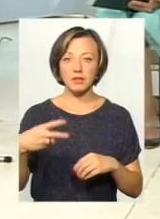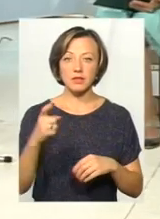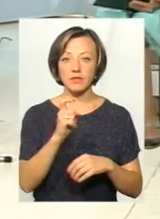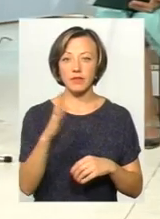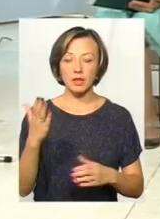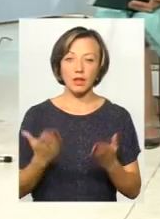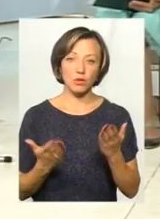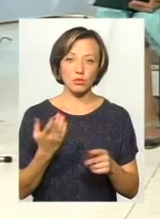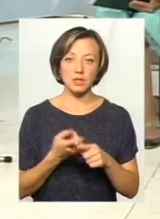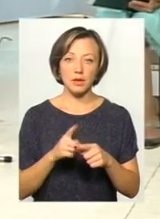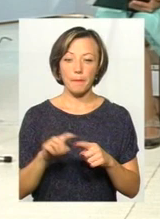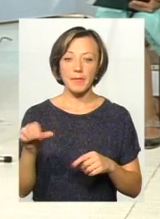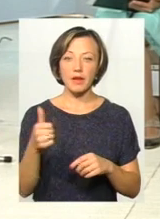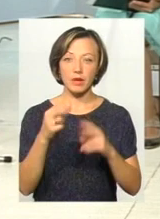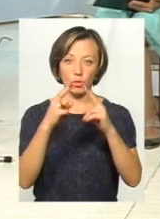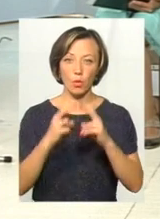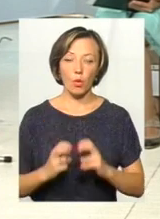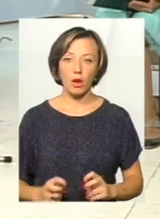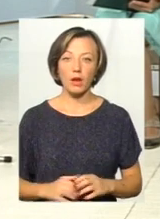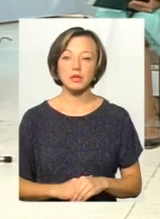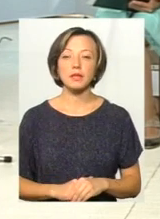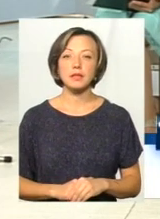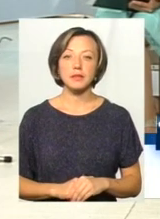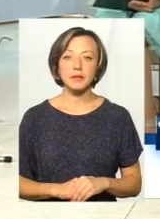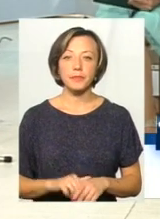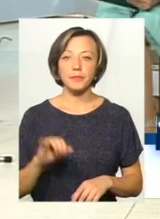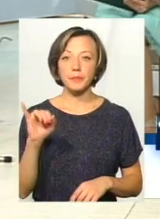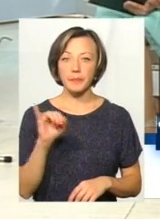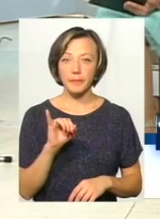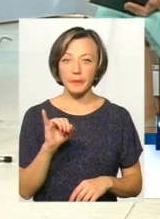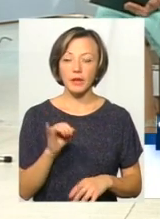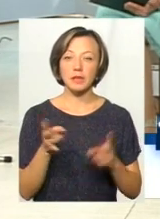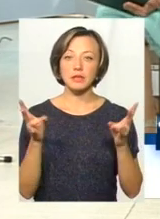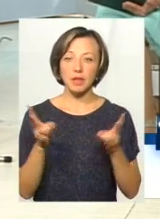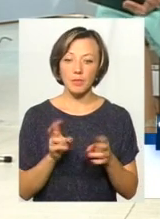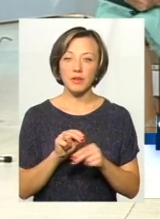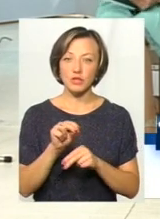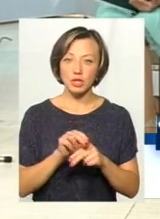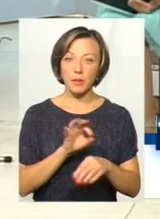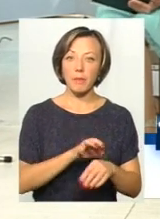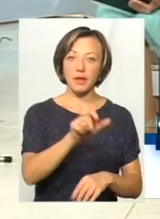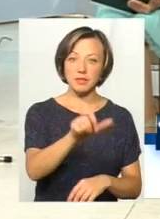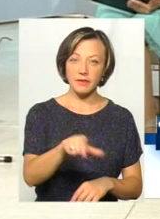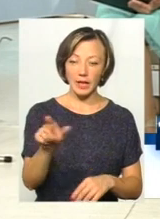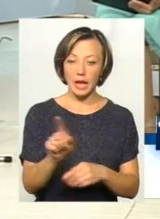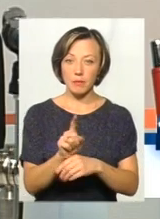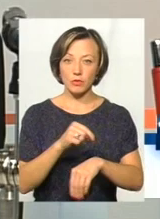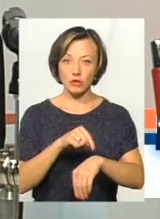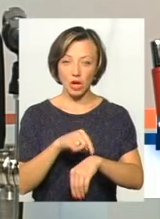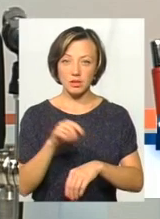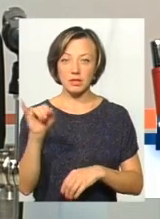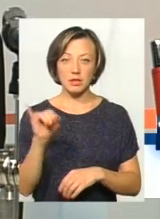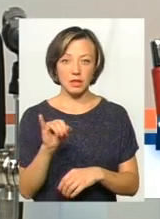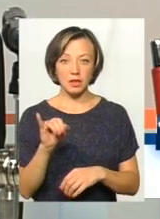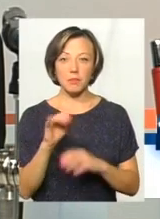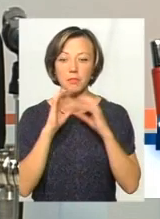хвилин, якщо це первинний, наприклад, візит. Тобто треба вчити і пацієнта лімітувати час і